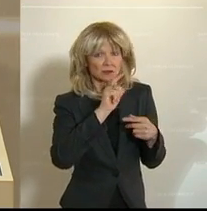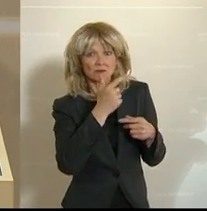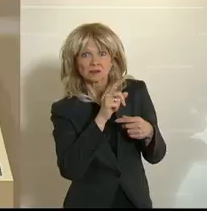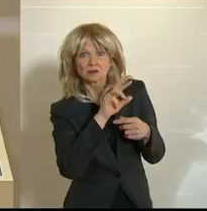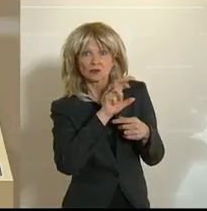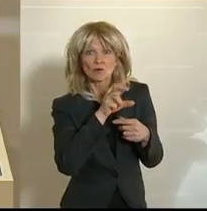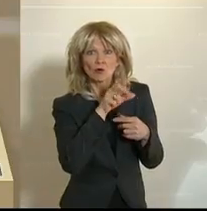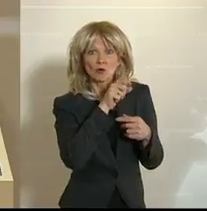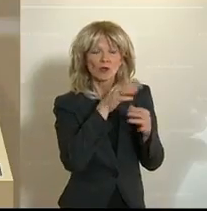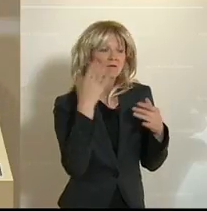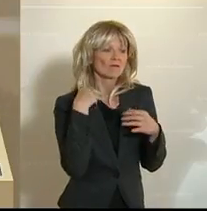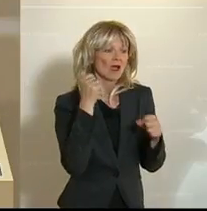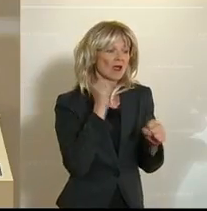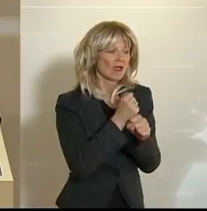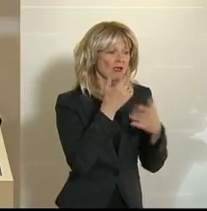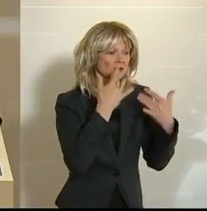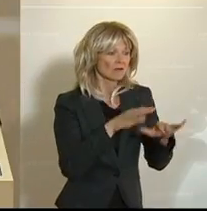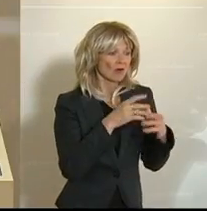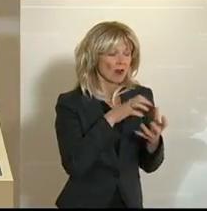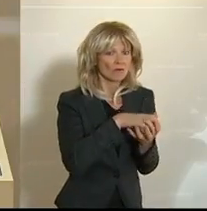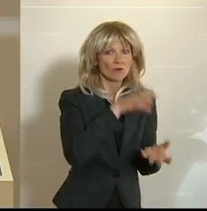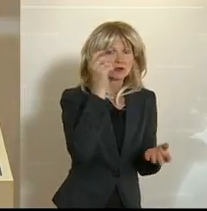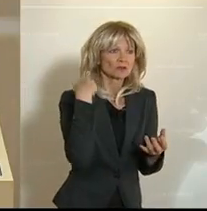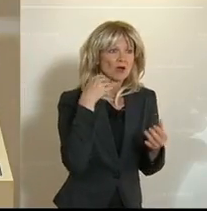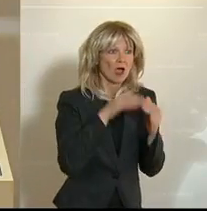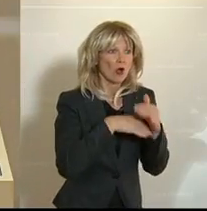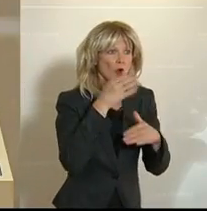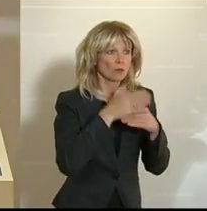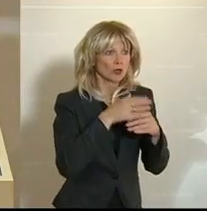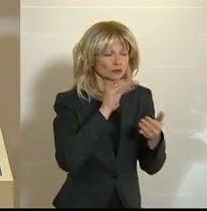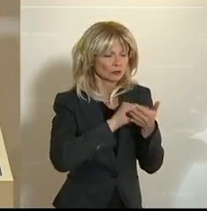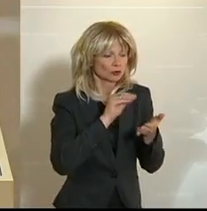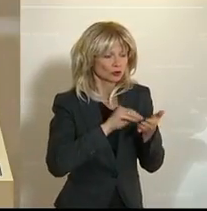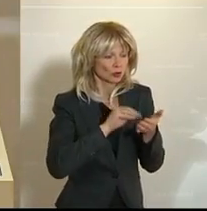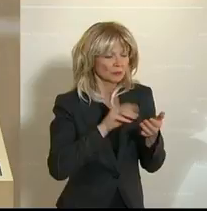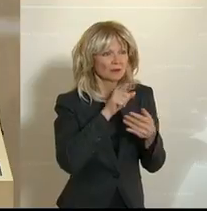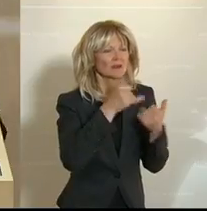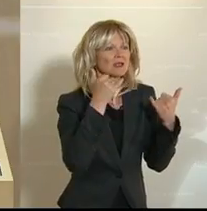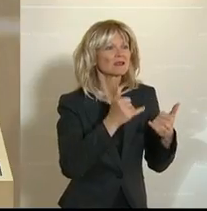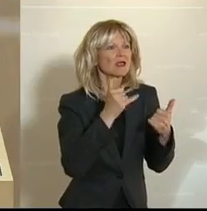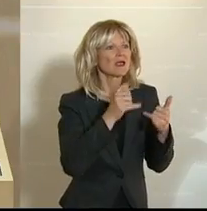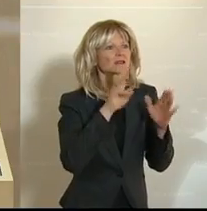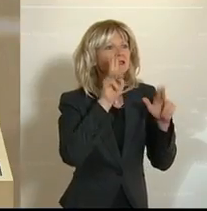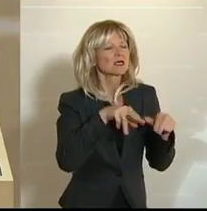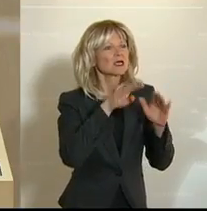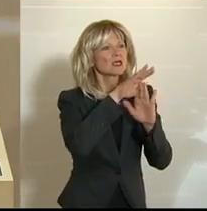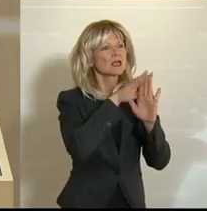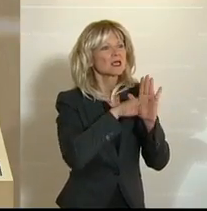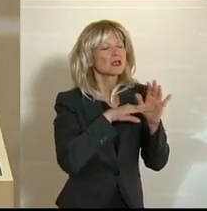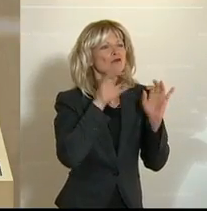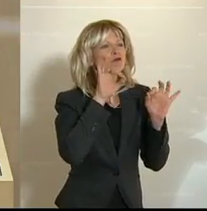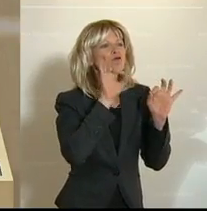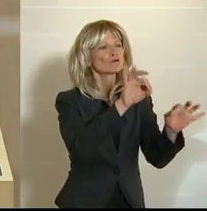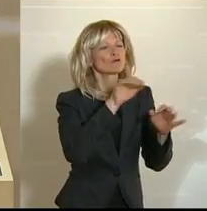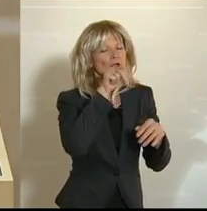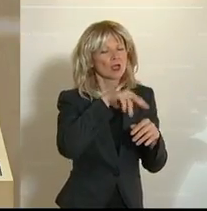-Foß ist auf der Homepage gestanden, dass es eine Richtlinie für IPUs und NGOs in Ausarbeitung ist. Dann waren die NGOs auf einmal weg. Auf Reklamation